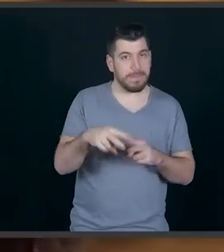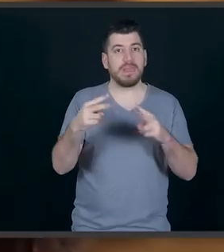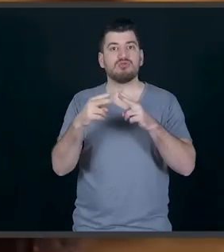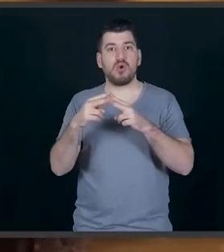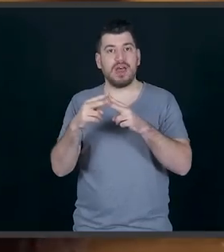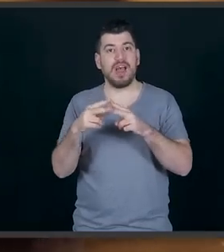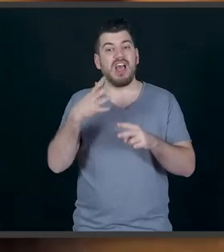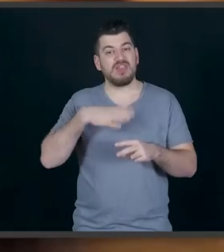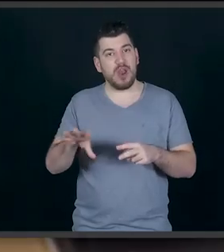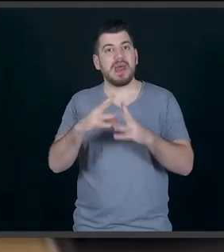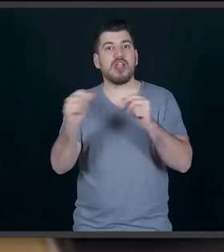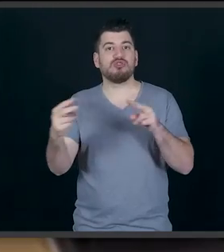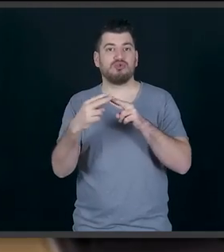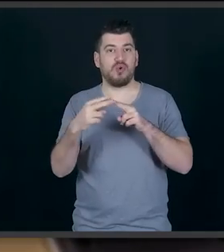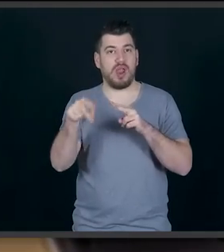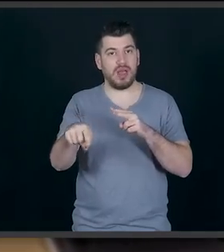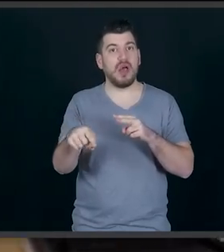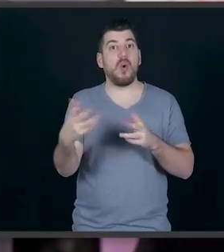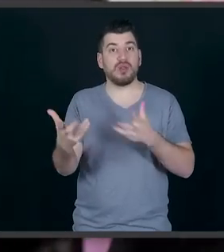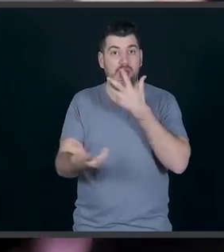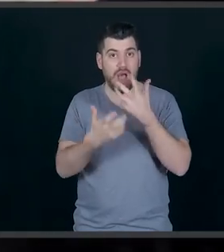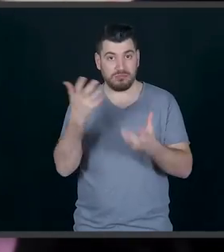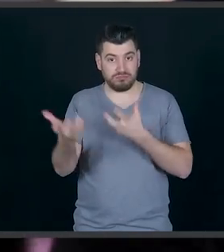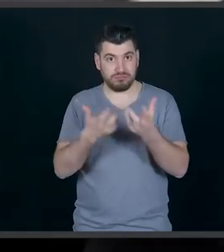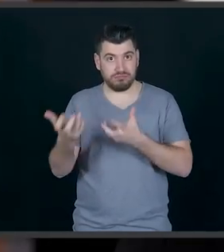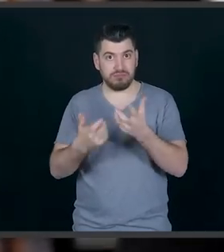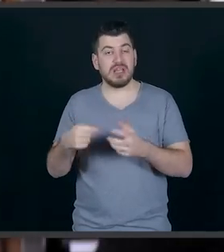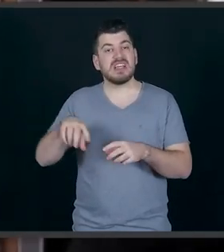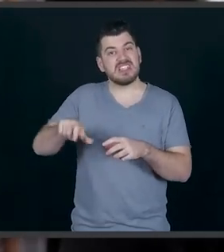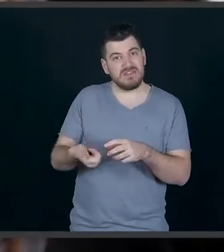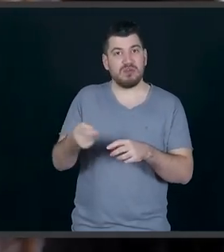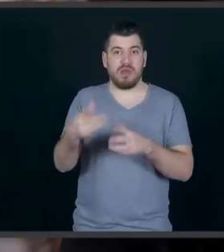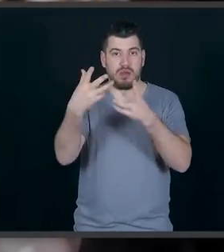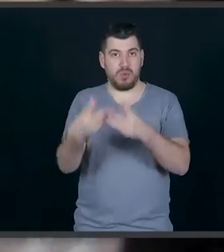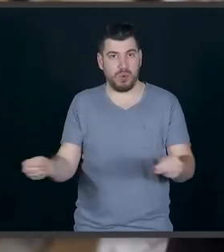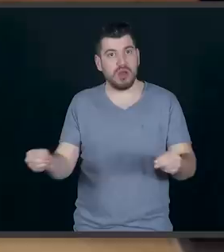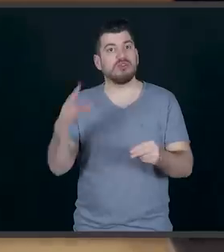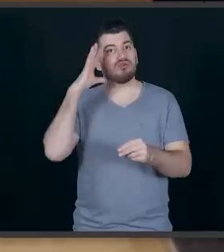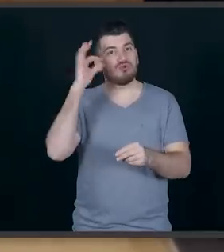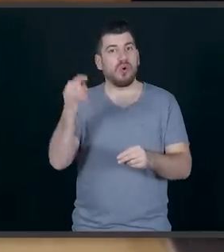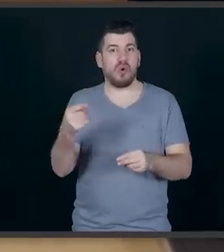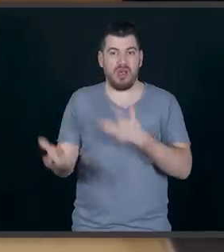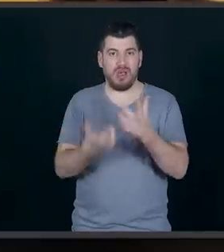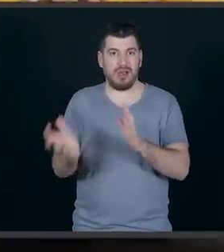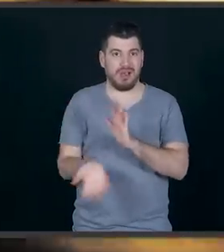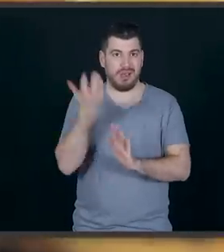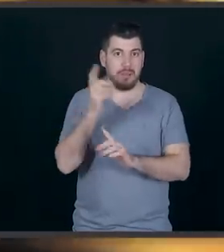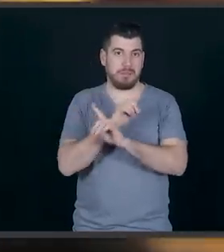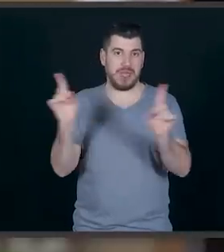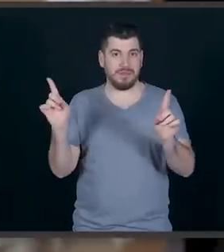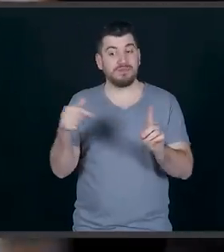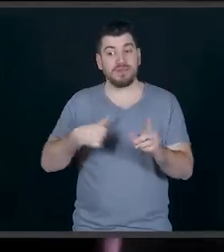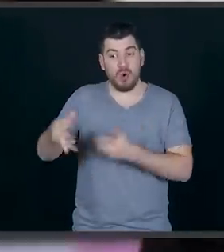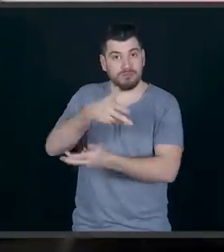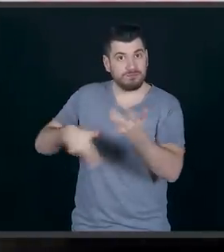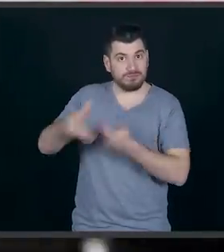Αυτό το κάνουμε για να λιώσει τη σοκολάτα. Όταν είναι πάρα πολύ ζεστή, σβήνουμε το μάτι, δεν χρειάζεται να κάψουμε παραπάνω γιατί θα καεί το όλο μείγμα. Ανακατεύουμε μέχρι που να